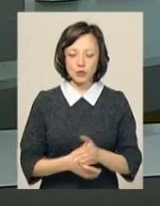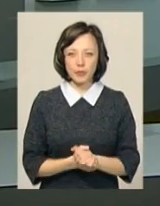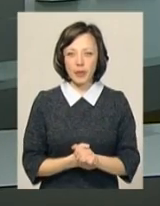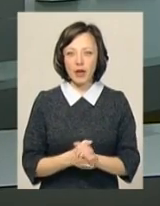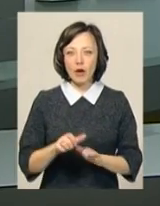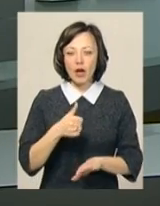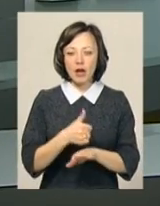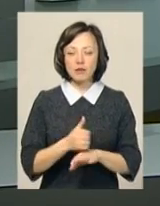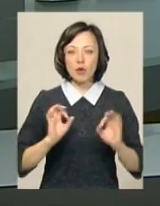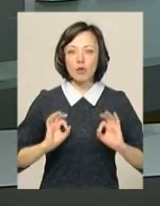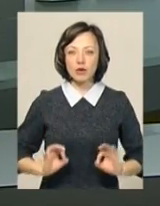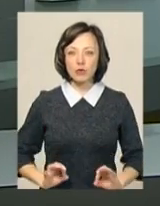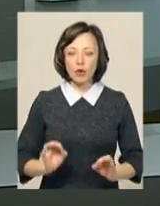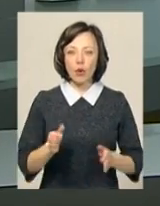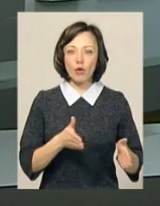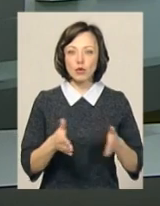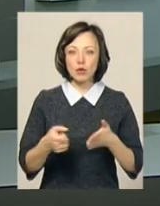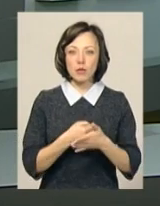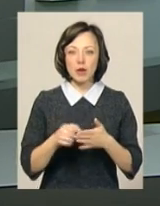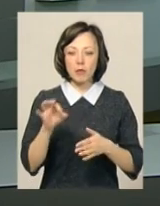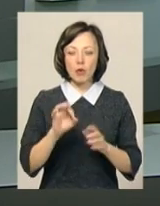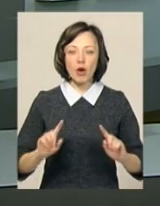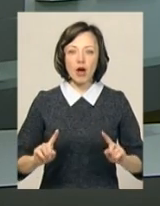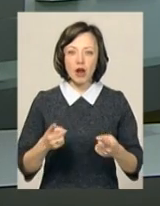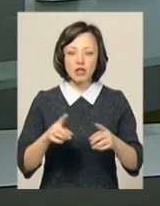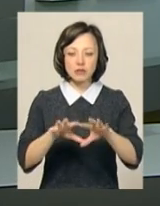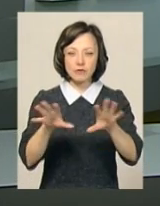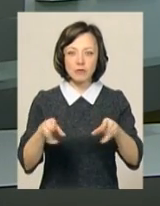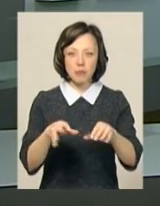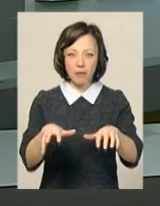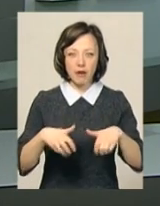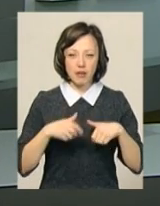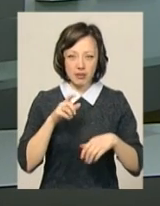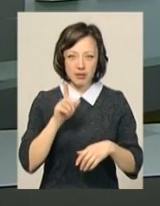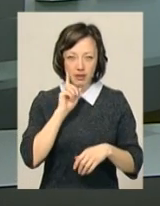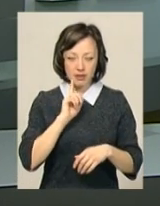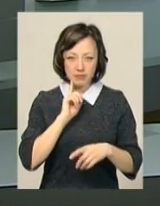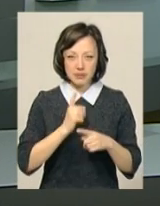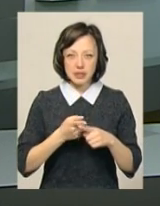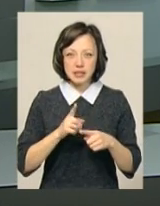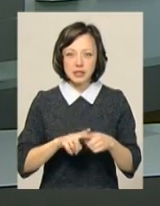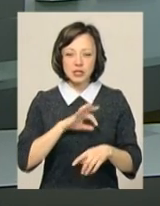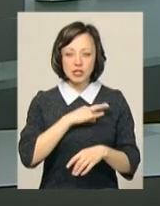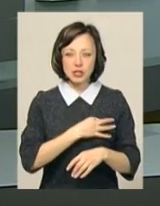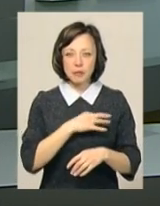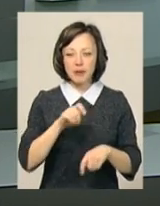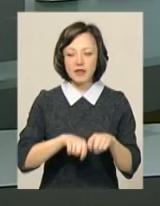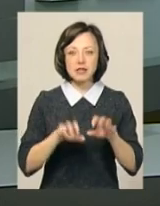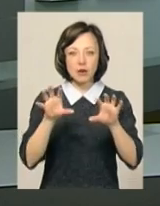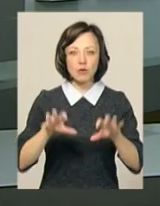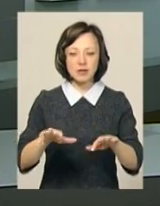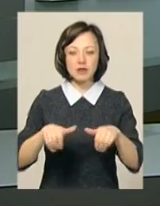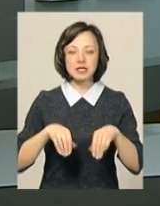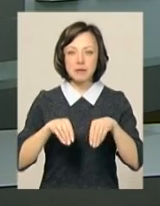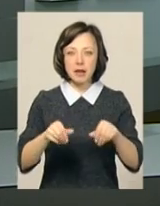У Генпрокуратурі готують клопотання про арешт тимчасово вилученого майна. Також слідчі перевіряють законні заволодіння бізнесменами,